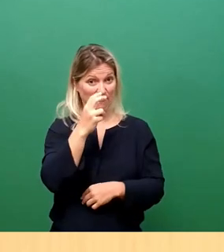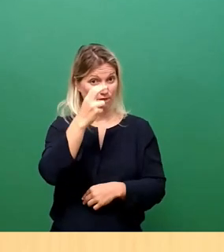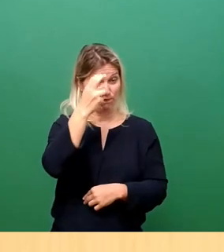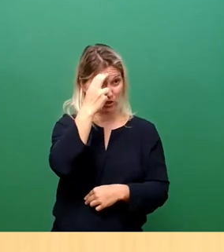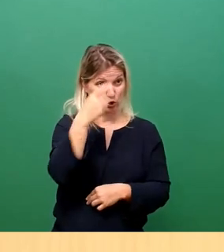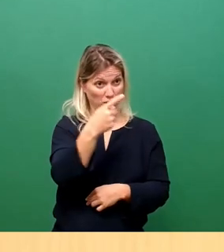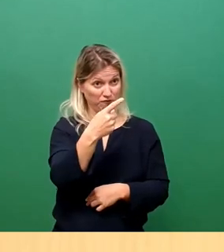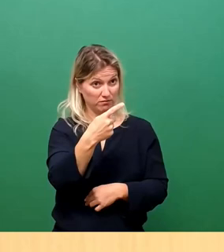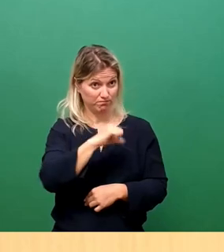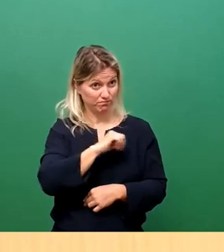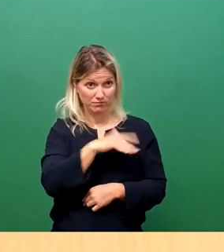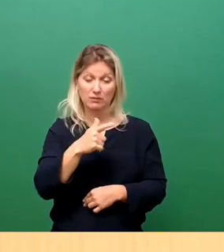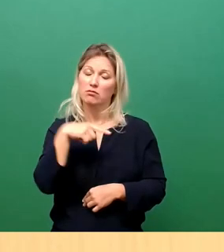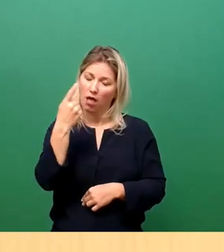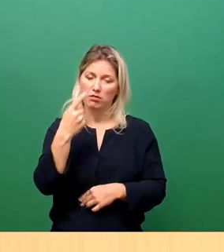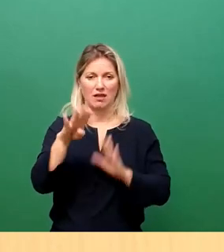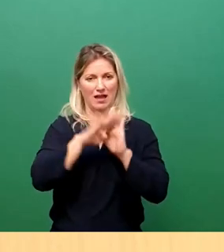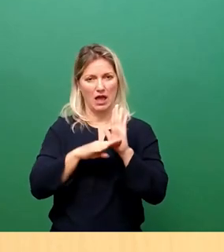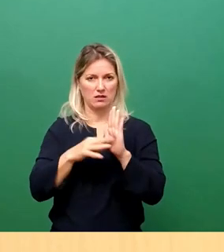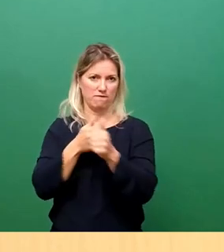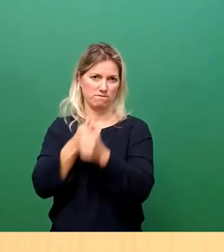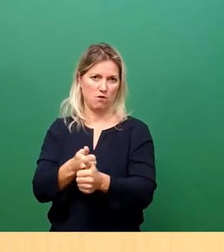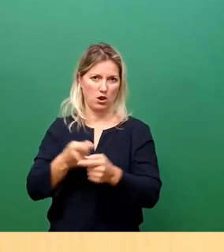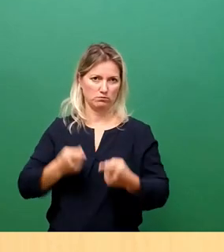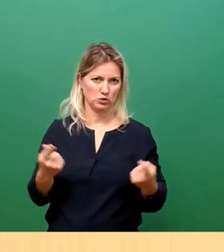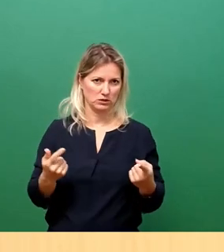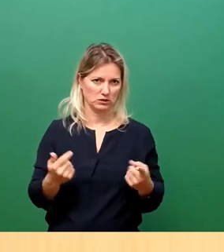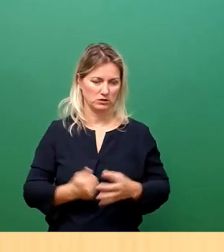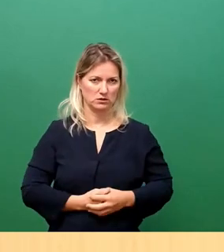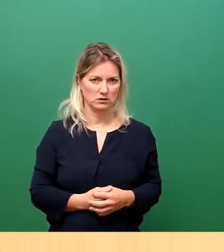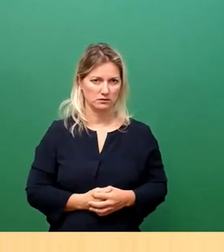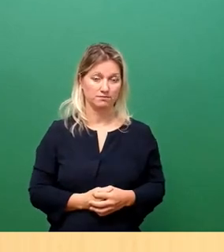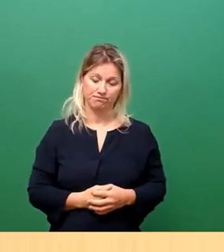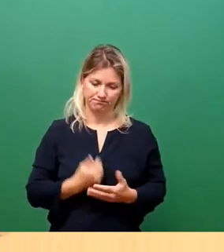muss das Recht ihr auf die Sprünge helfen. Vielen Dank.